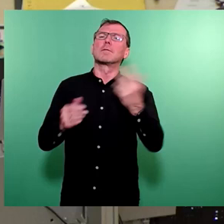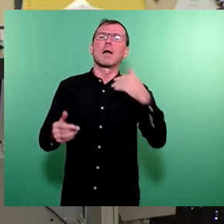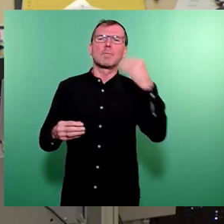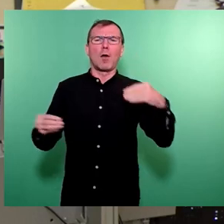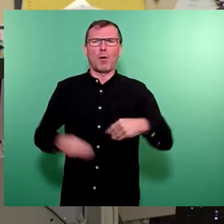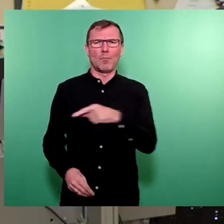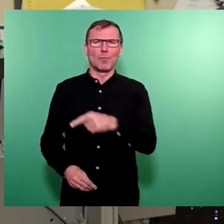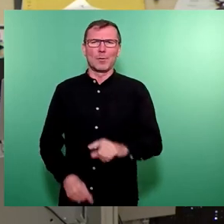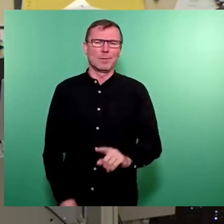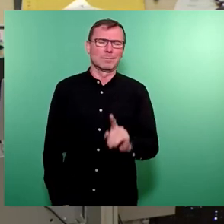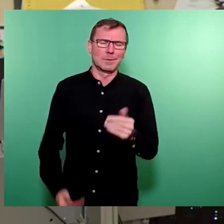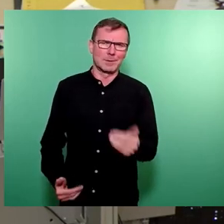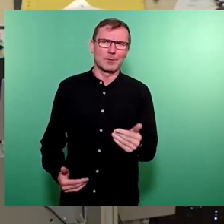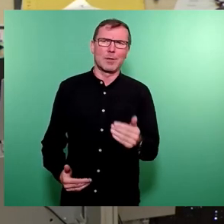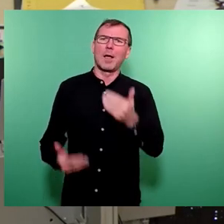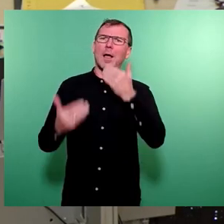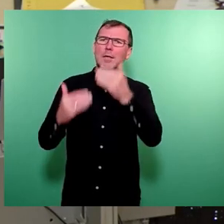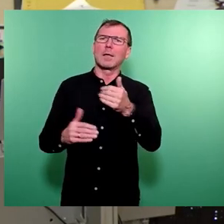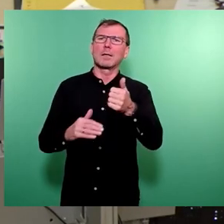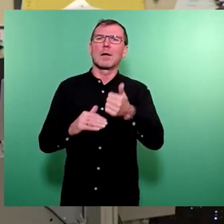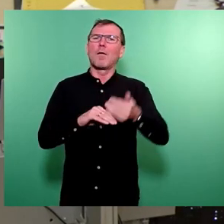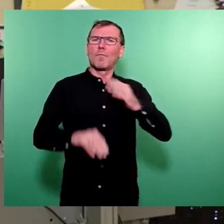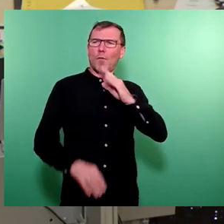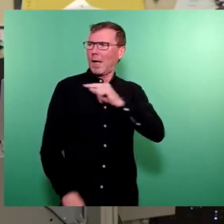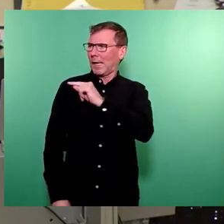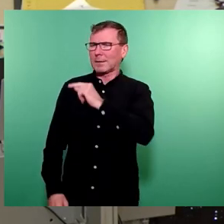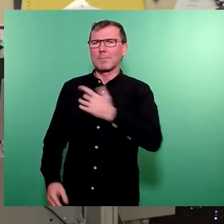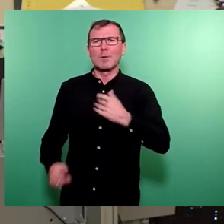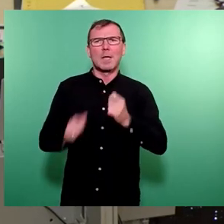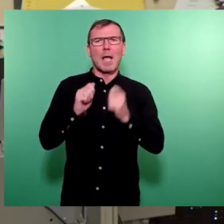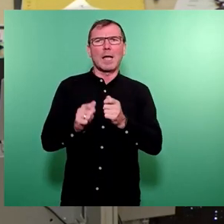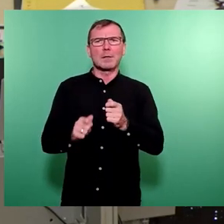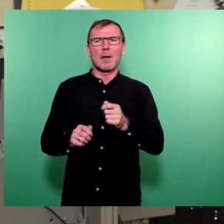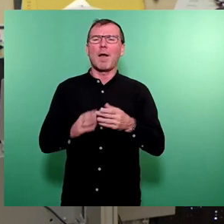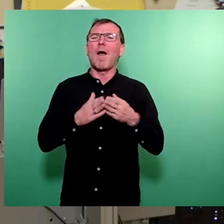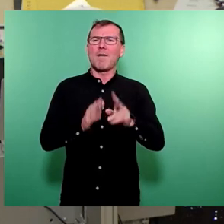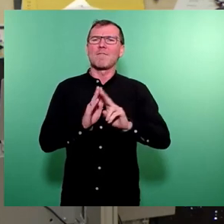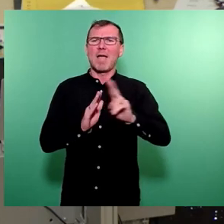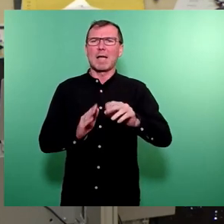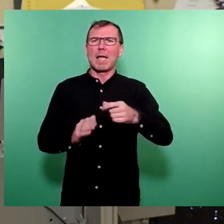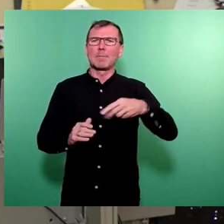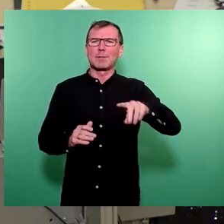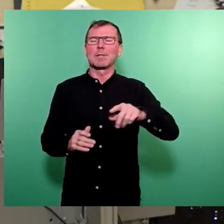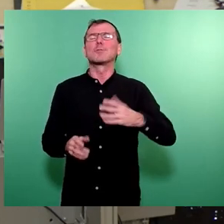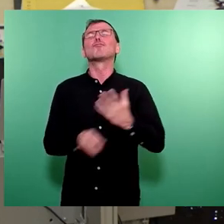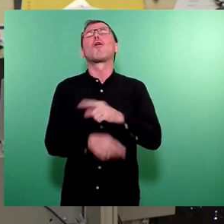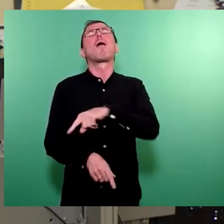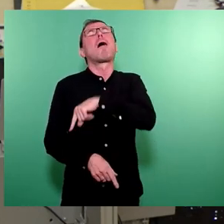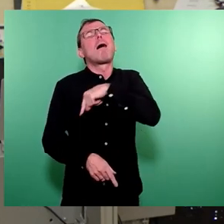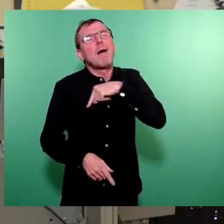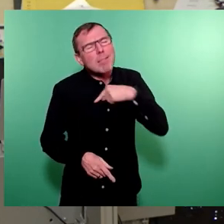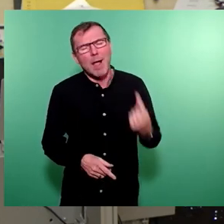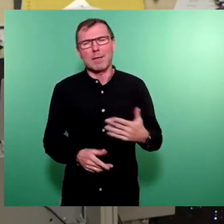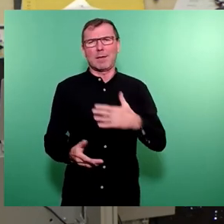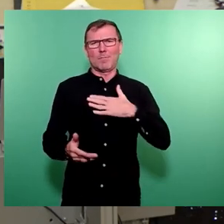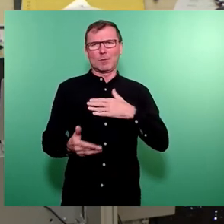noch drauf. Erstmal besten Dank an den Vorredner bezüglich unseres Antrags der Fähre Piechen. Elbfähre Piechen ist schon lange im Geschäftsgang von uns, soll jetzt gekopert